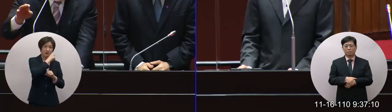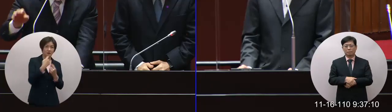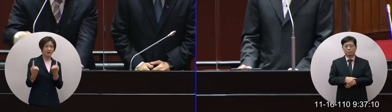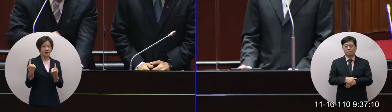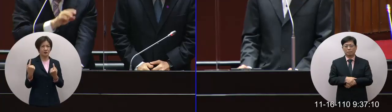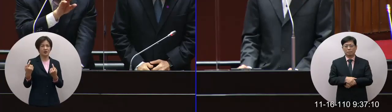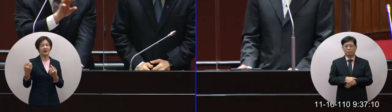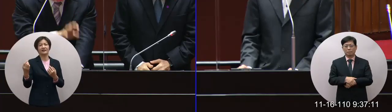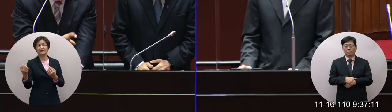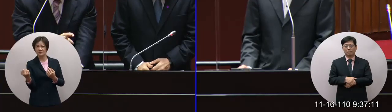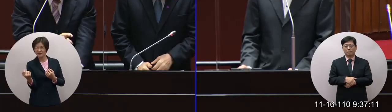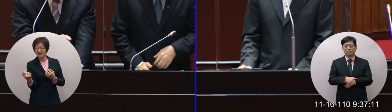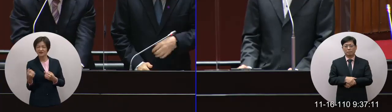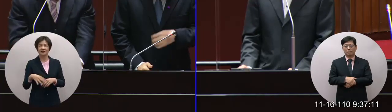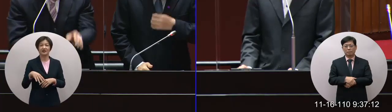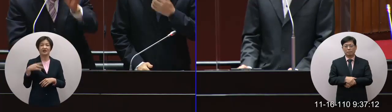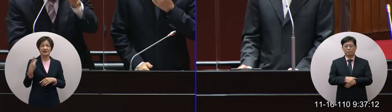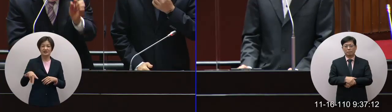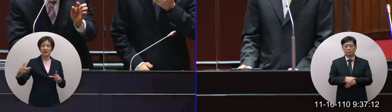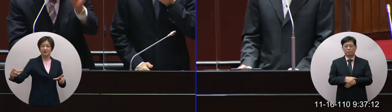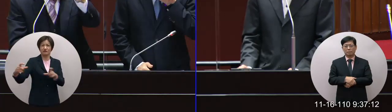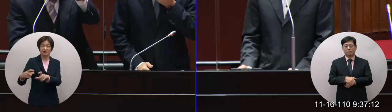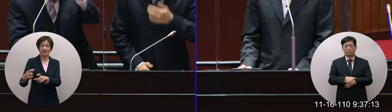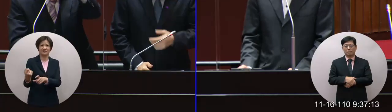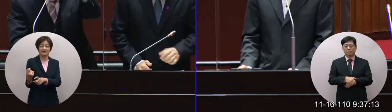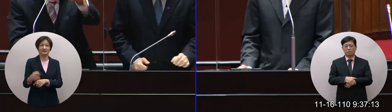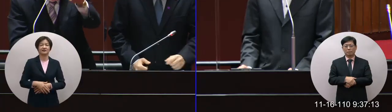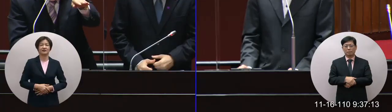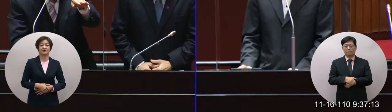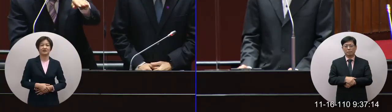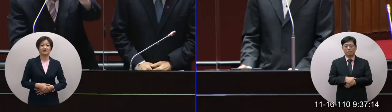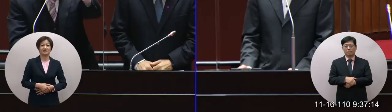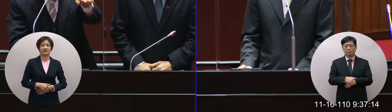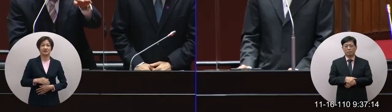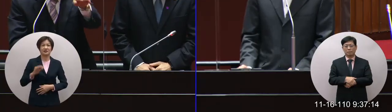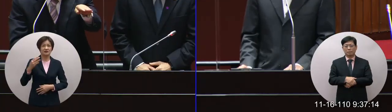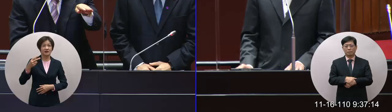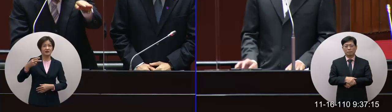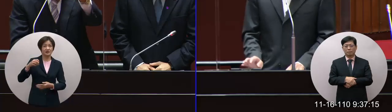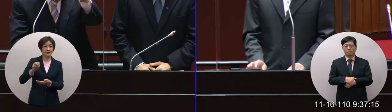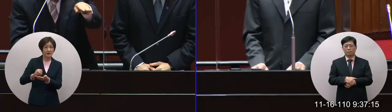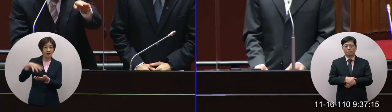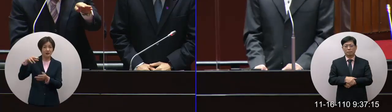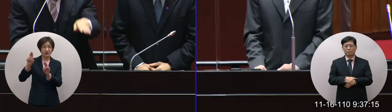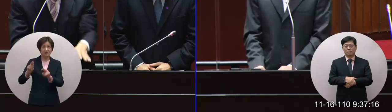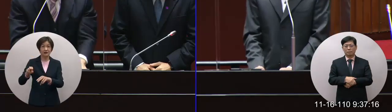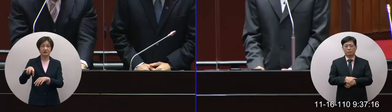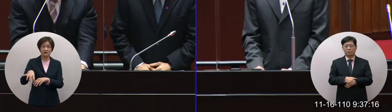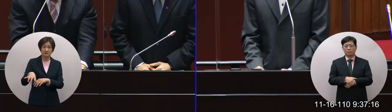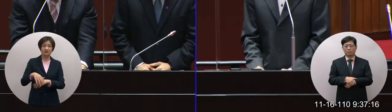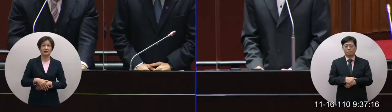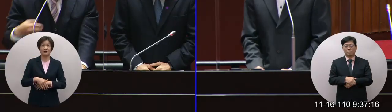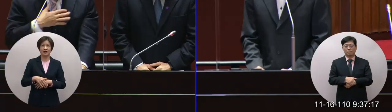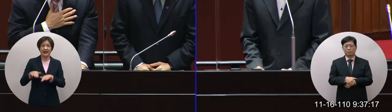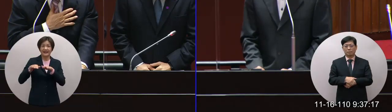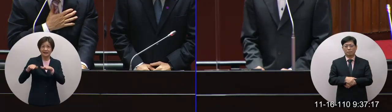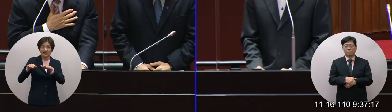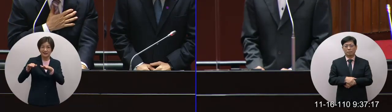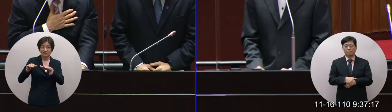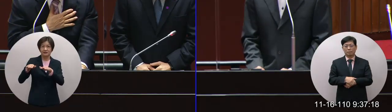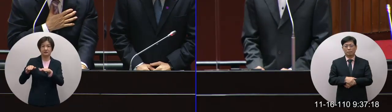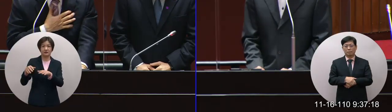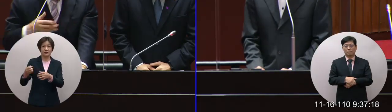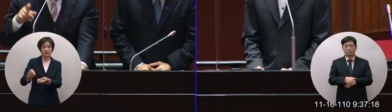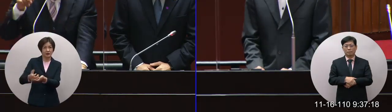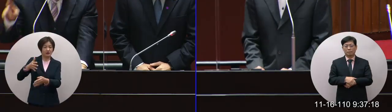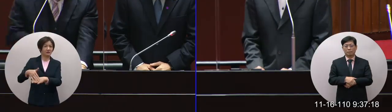規模比台灣小太多了而他的核電廠也沒有蓋在地震斷層代上這應該